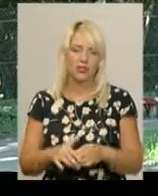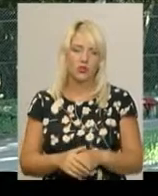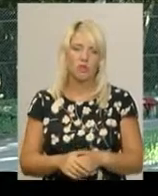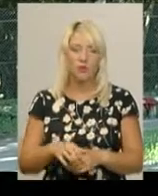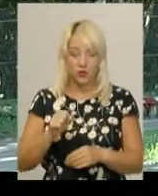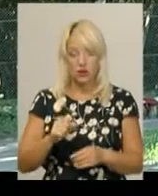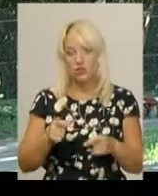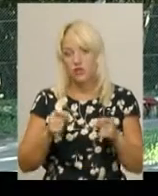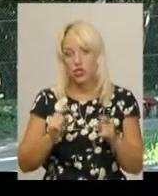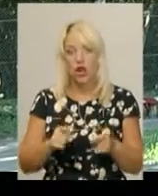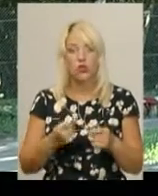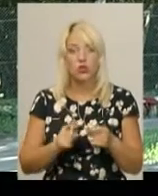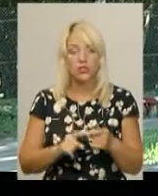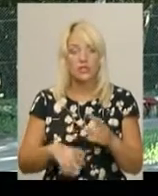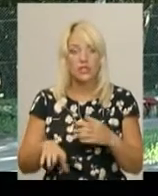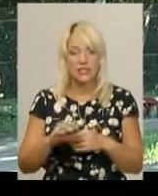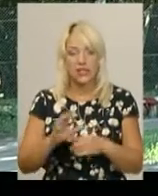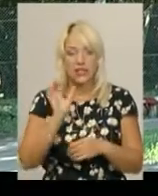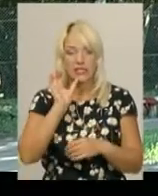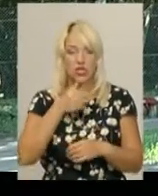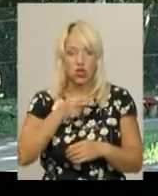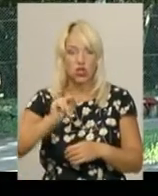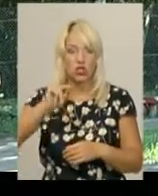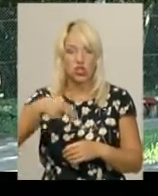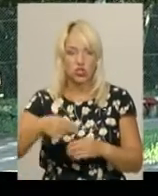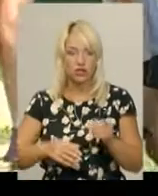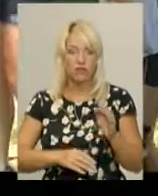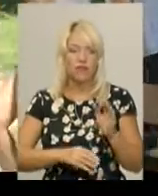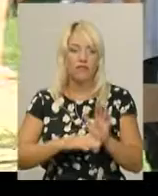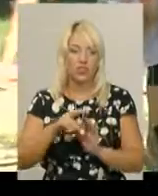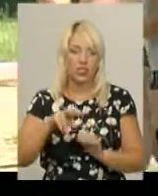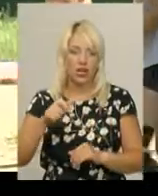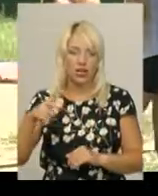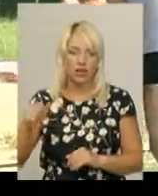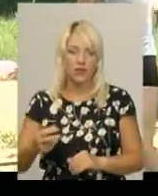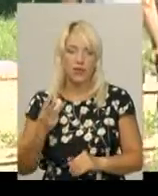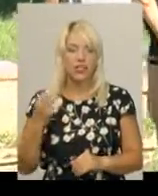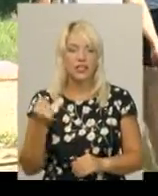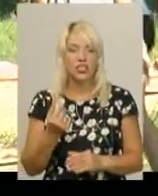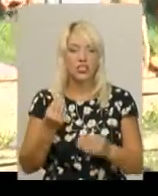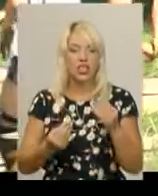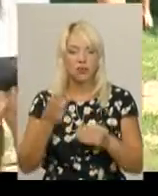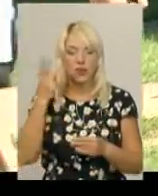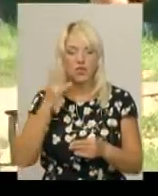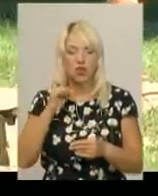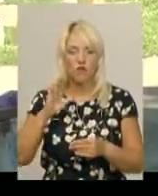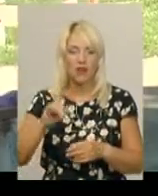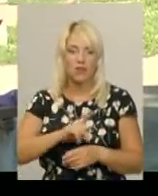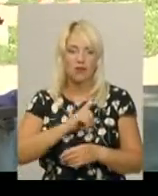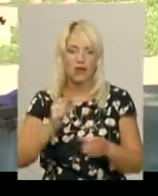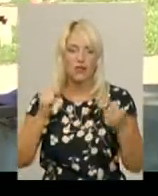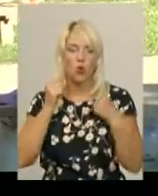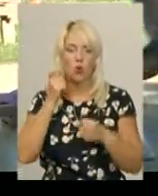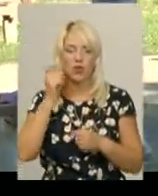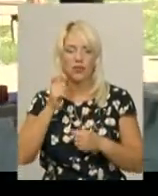Звичайно, це все набагато серйозніше, як вища ліга. Три тижні грає в Хмельницькому «Новаторі» майстер спорту України